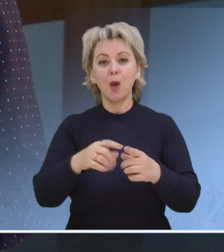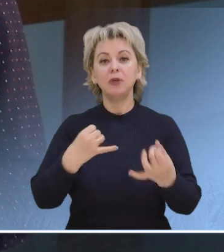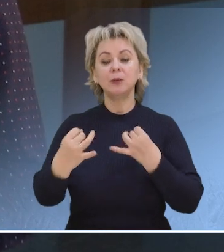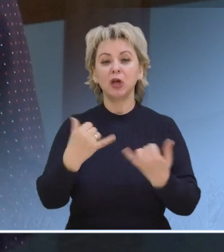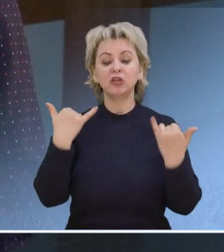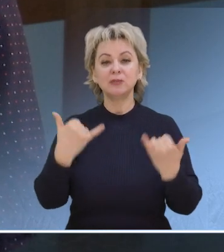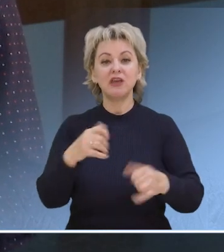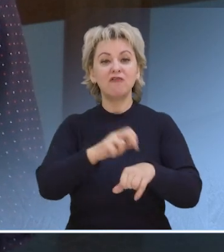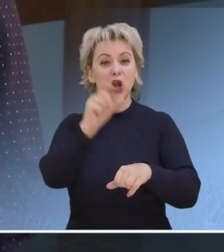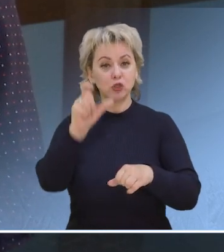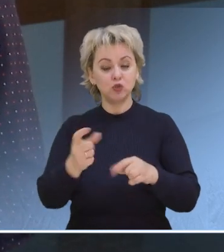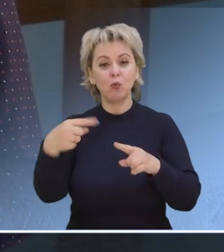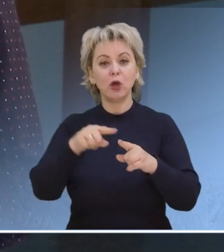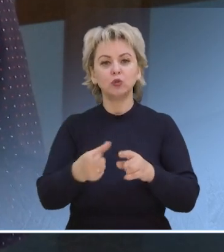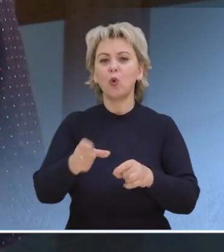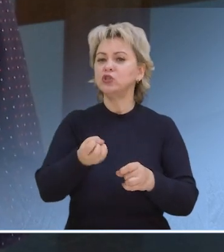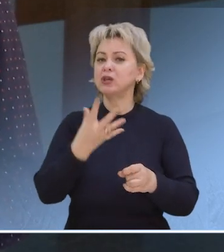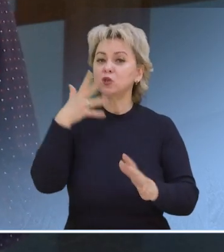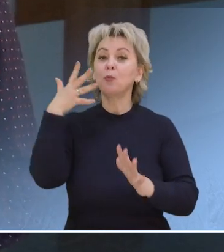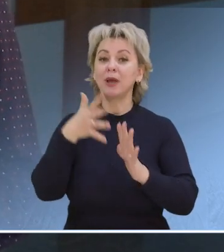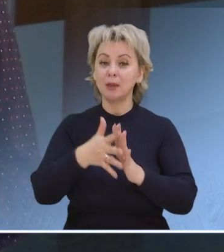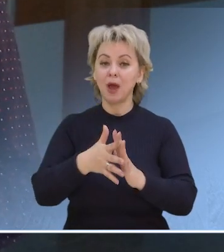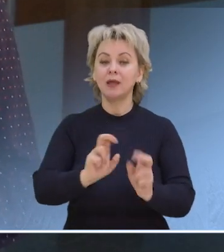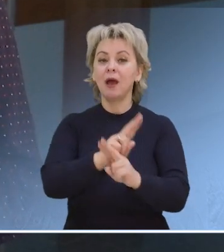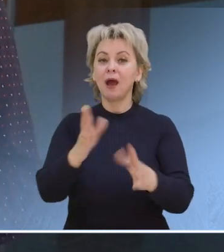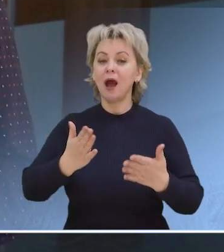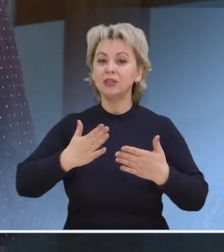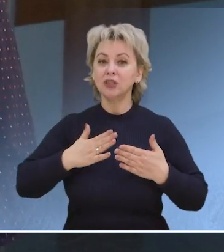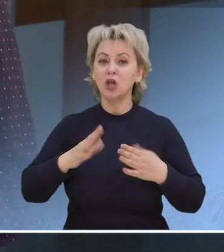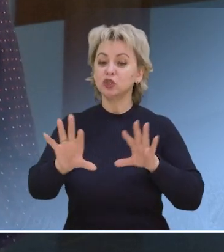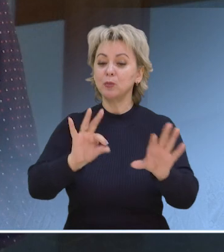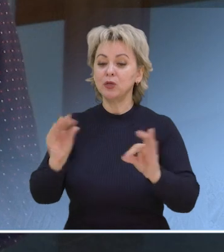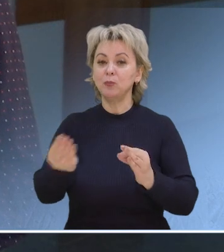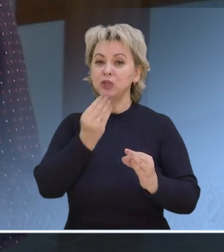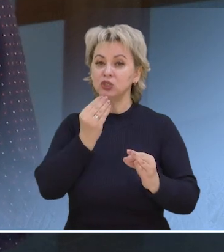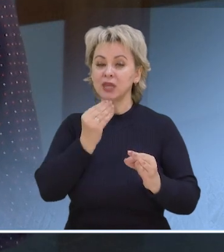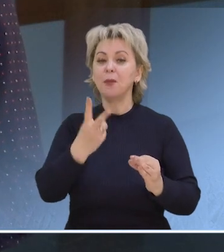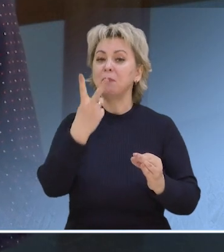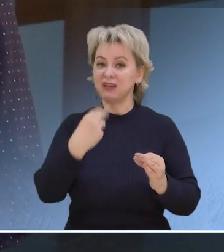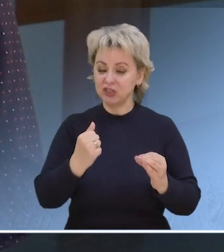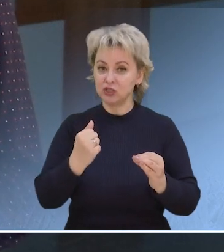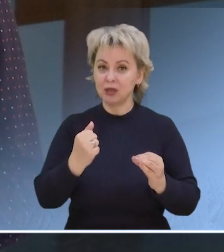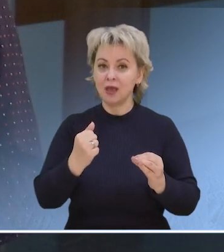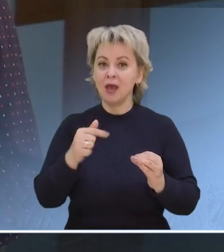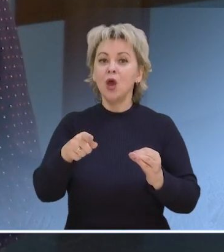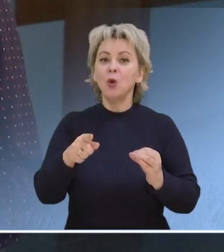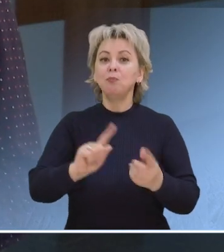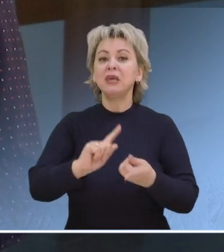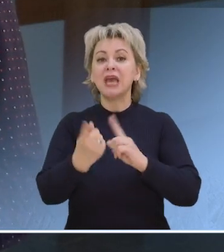Об этом поговорим сегодня с врачом, который очень хорошо понимает, как наши предпочтения пищевые и привычки